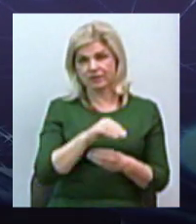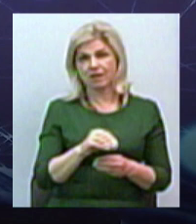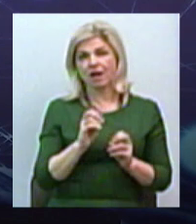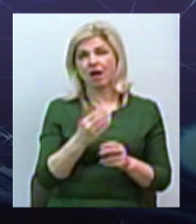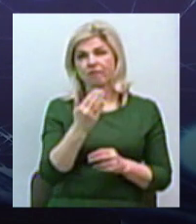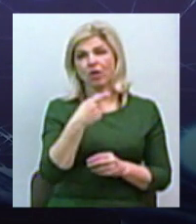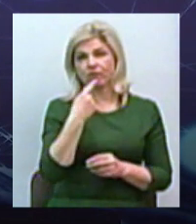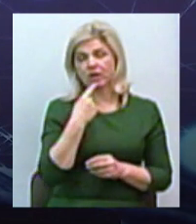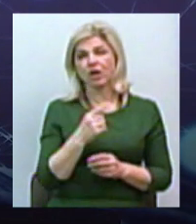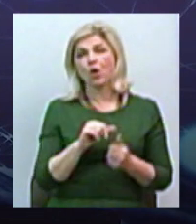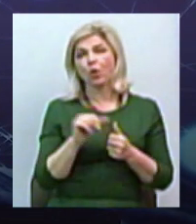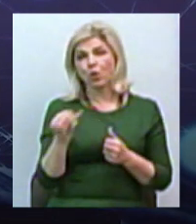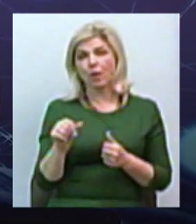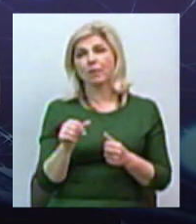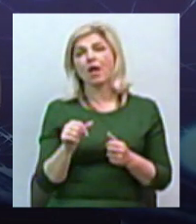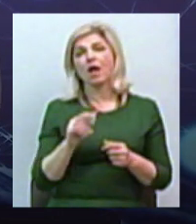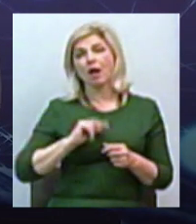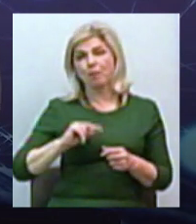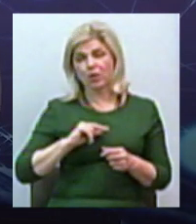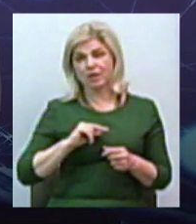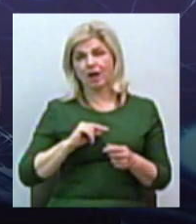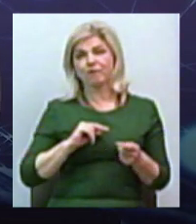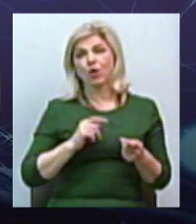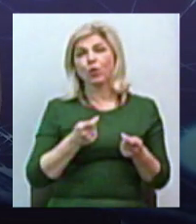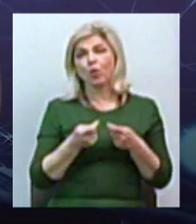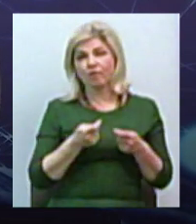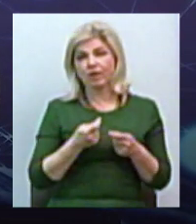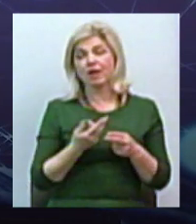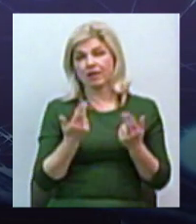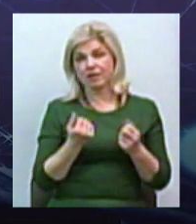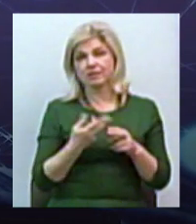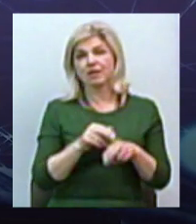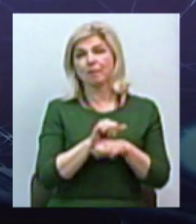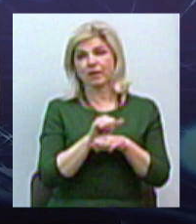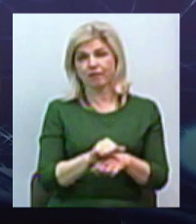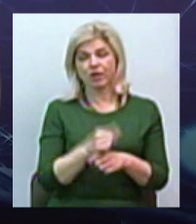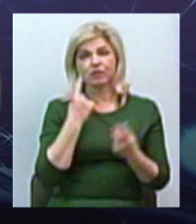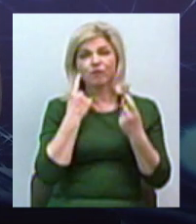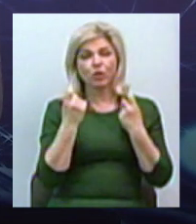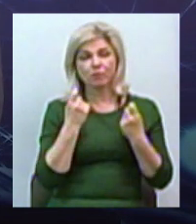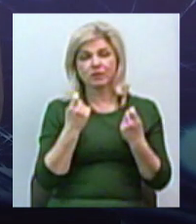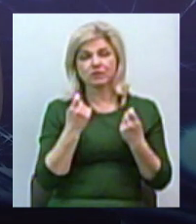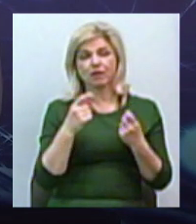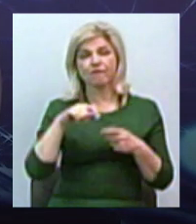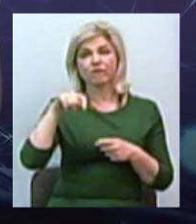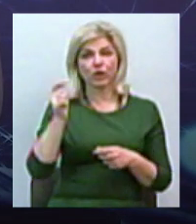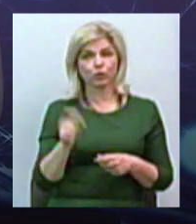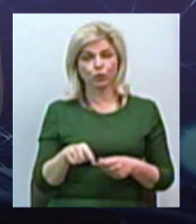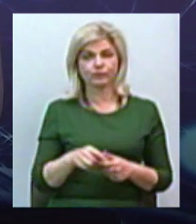може, працівників медіахолдингів. Власне, це припиняє будь-яку інформаційну війну.